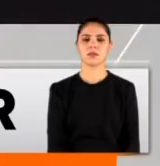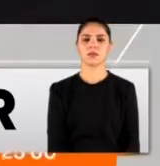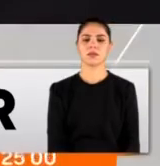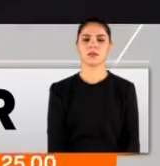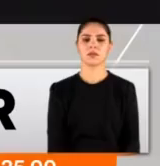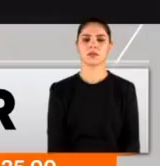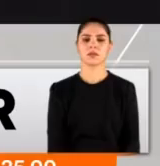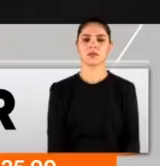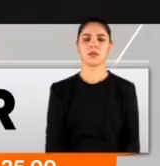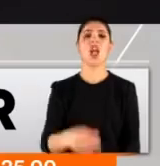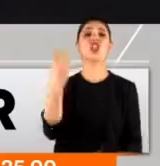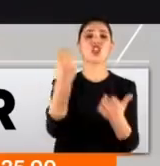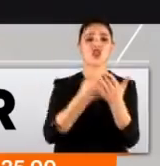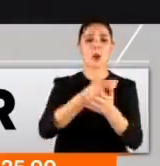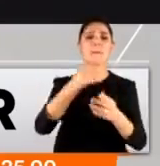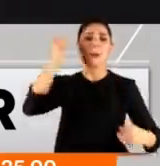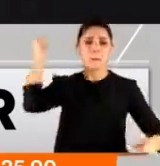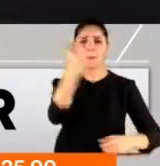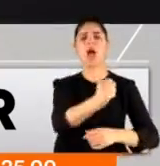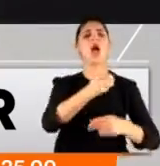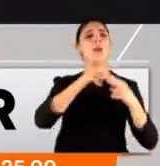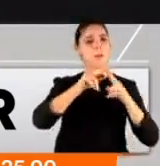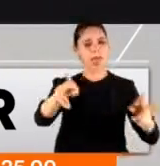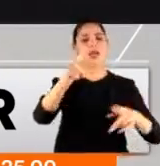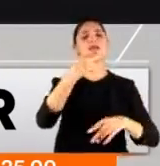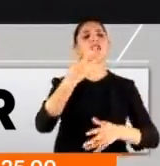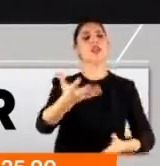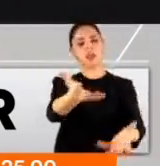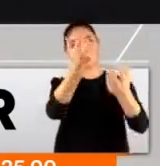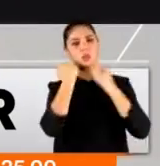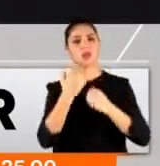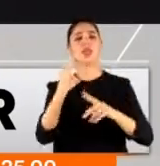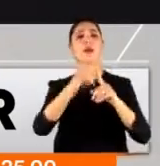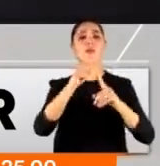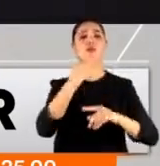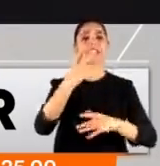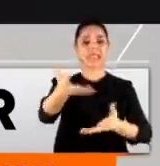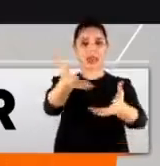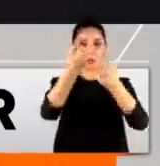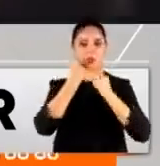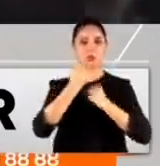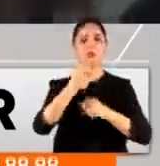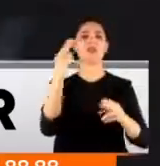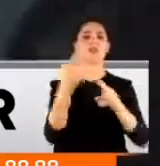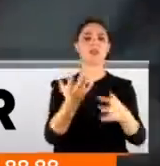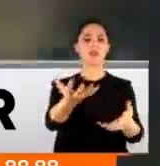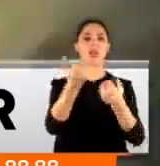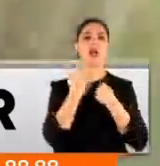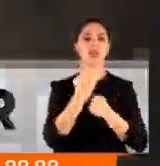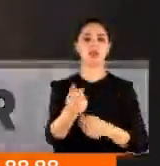Cam baltayla kırıldı, kadın sağ salim dışarı çıkmayı başardı. Polis kadını kucakladığı gibi kıyıya çıkardı.